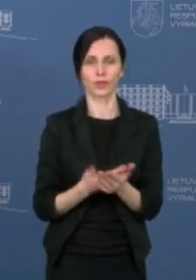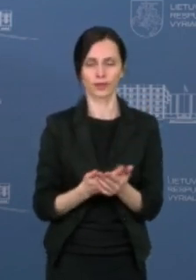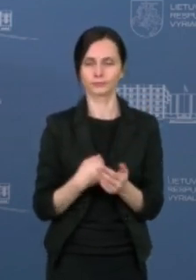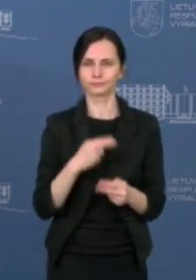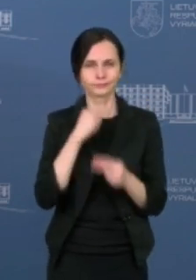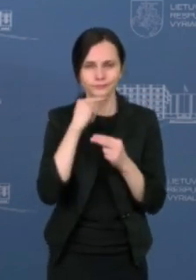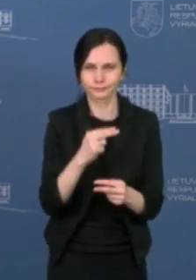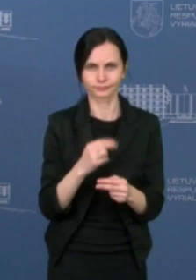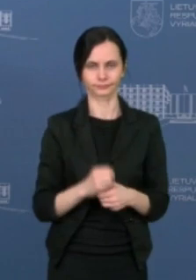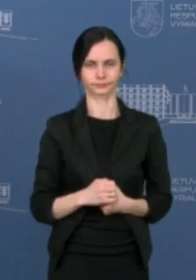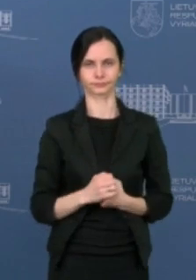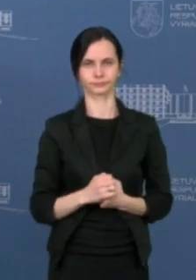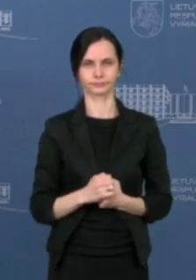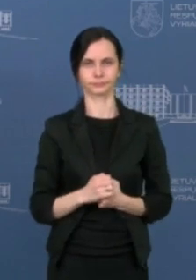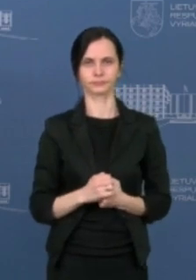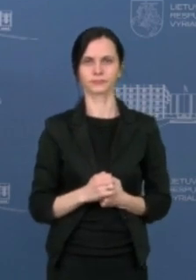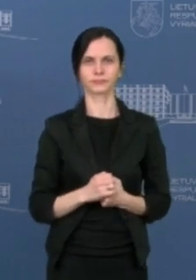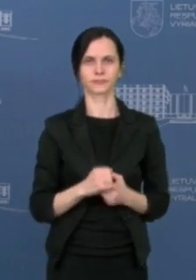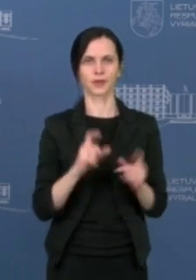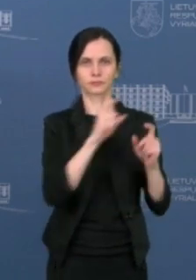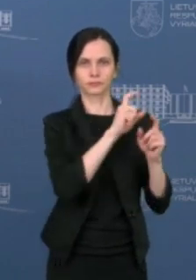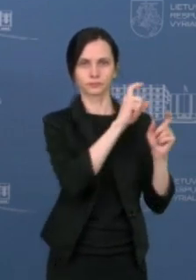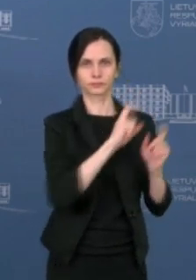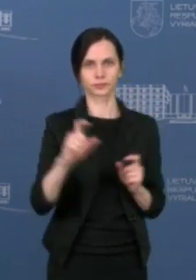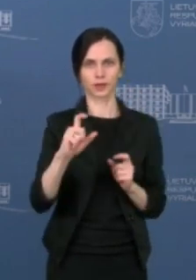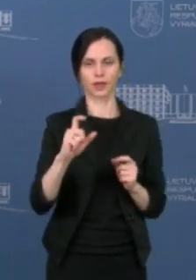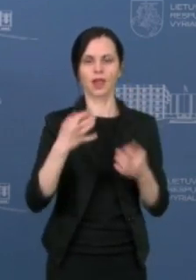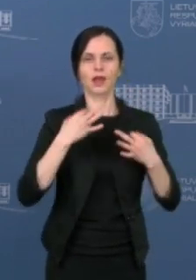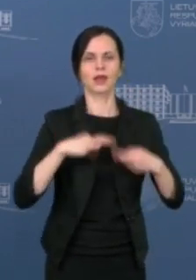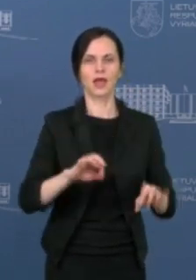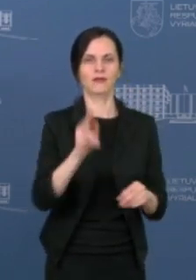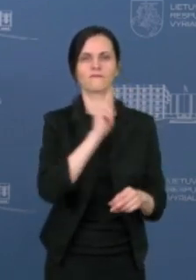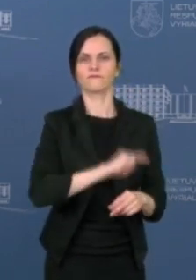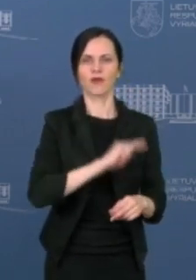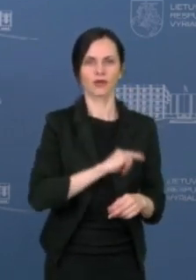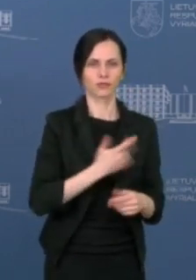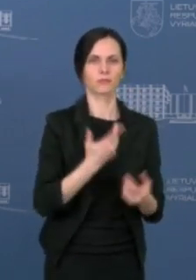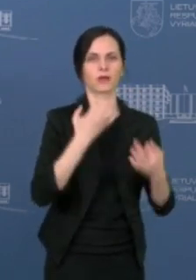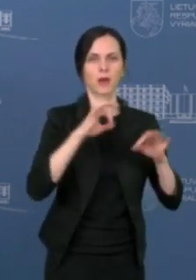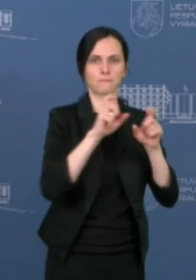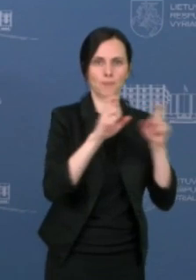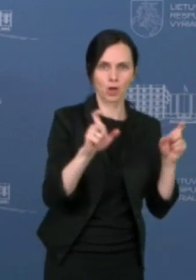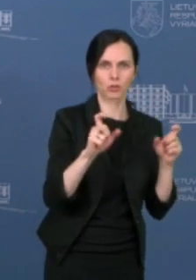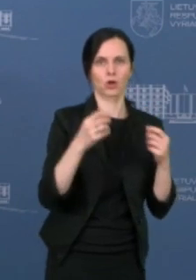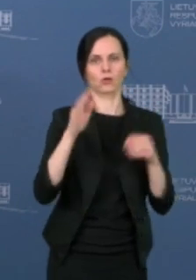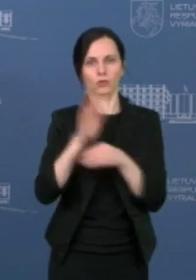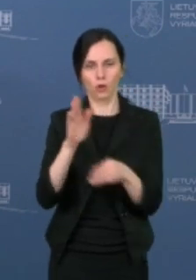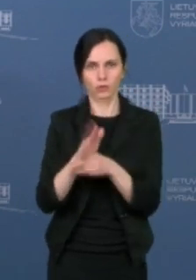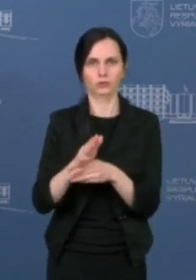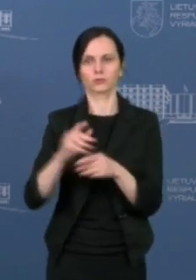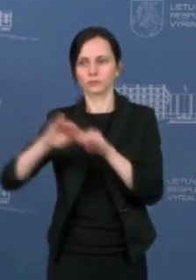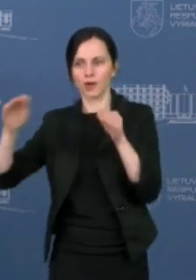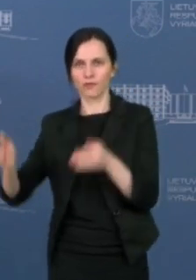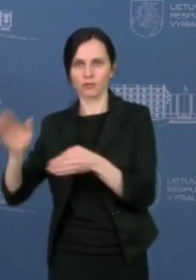ypatingai tikslus. Tai yra leidžiama veikti parduotuvėms, kioskams ir pavilionams, įskyrus kioskus ir